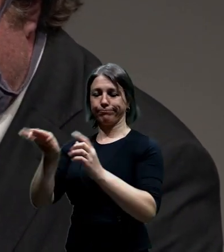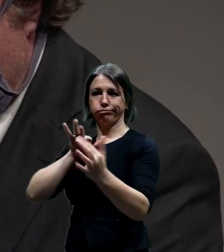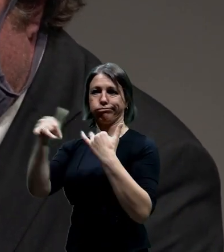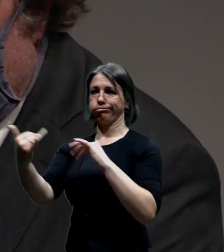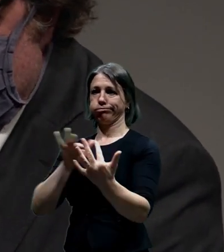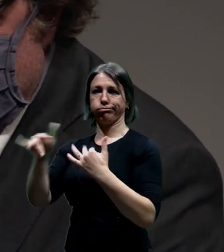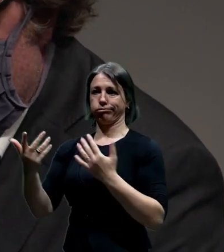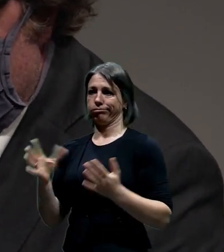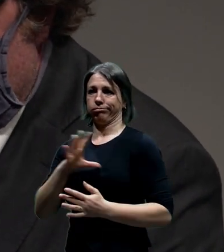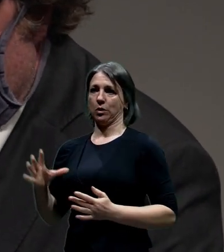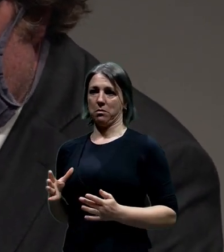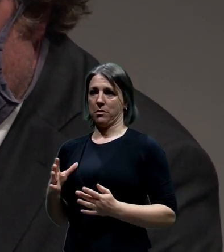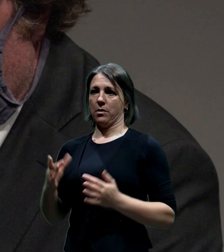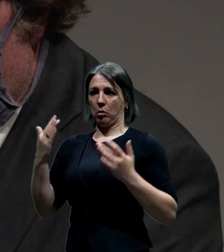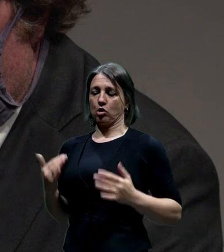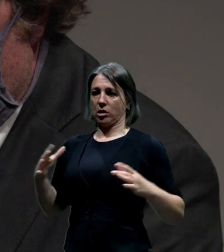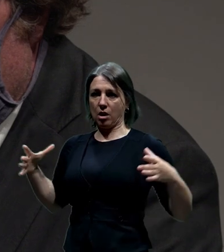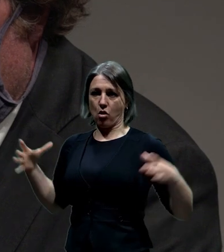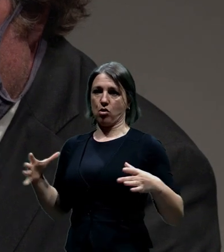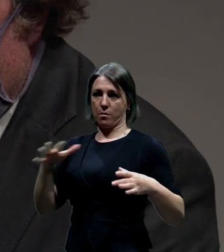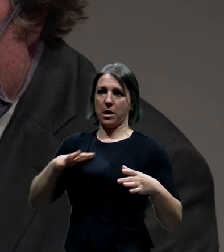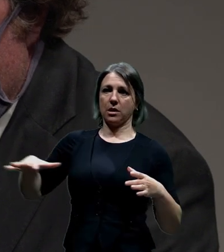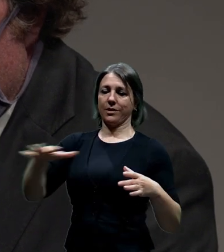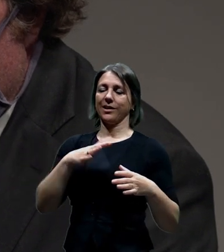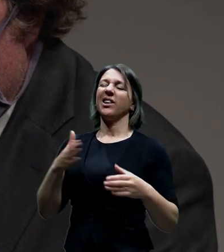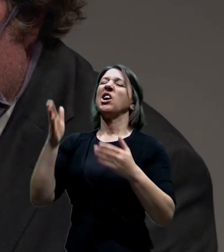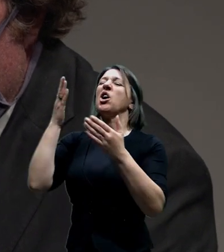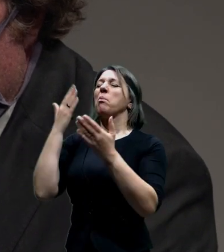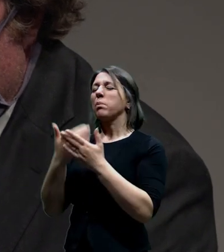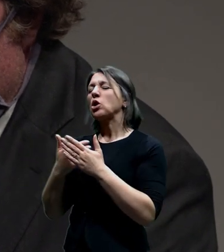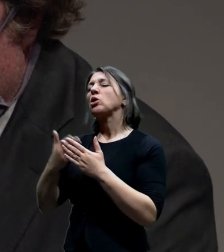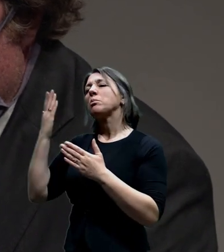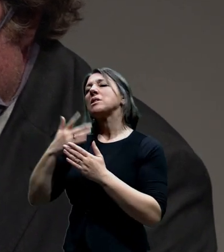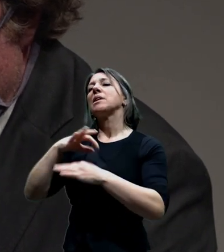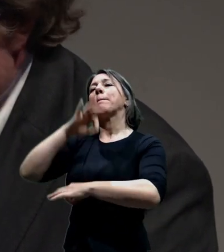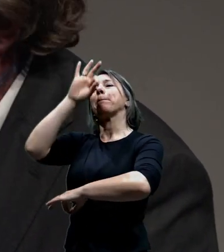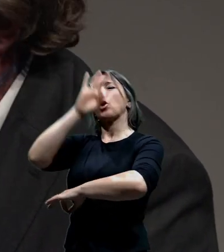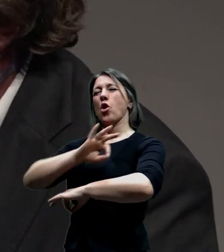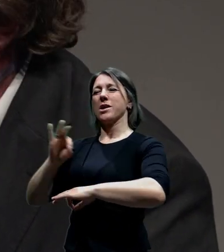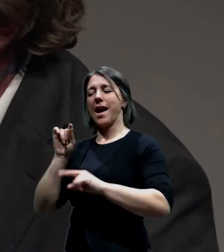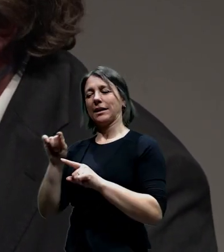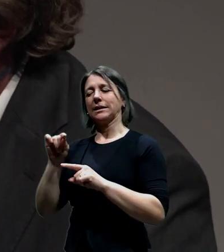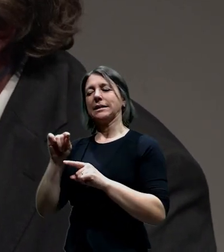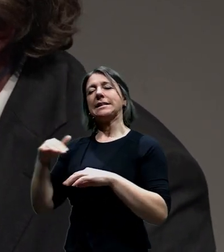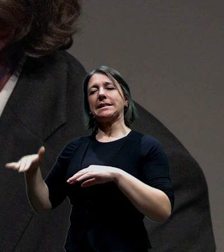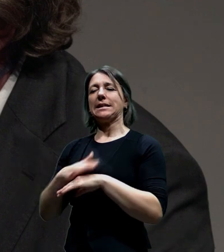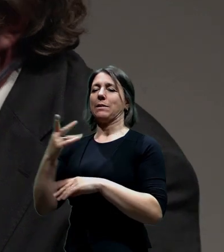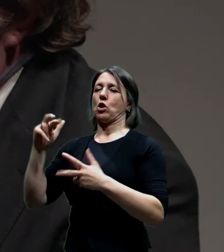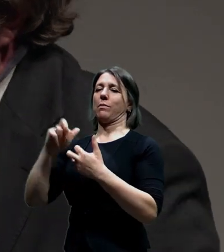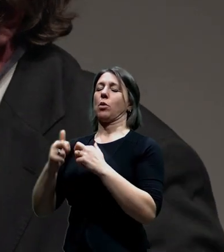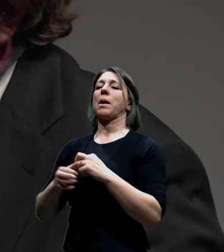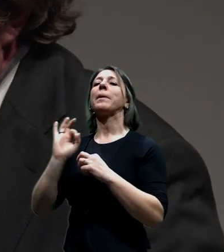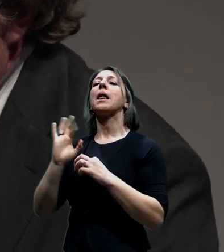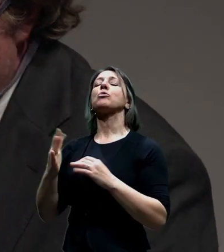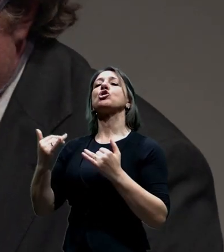asi máme tady vážnou vadu, že neprojektujeme a neplánujeme v celých těch regionech. To se